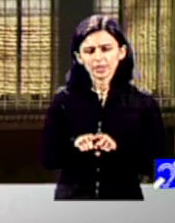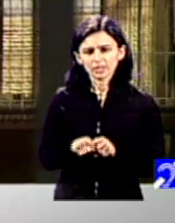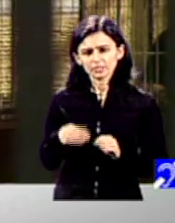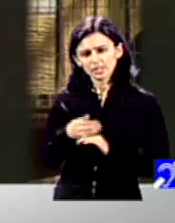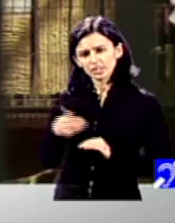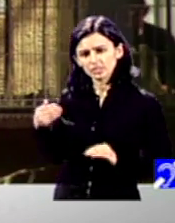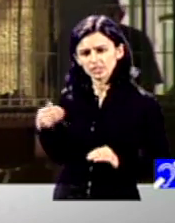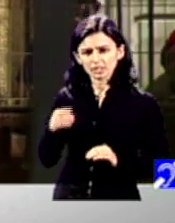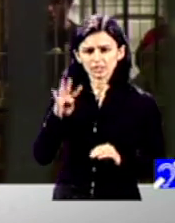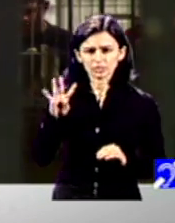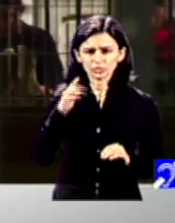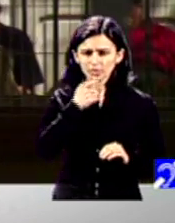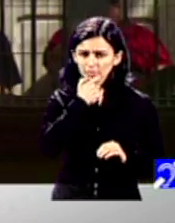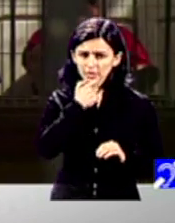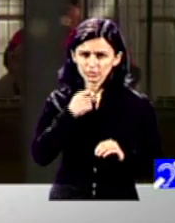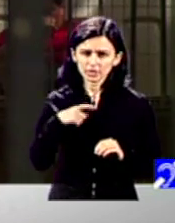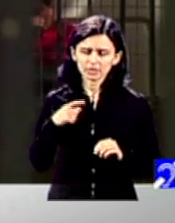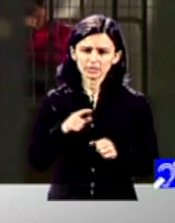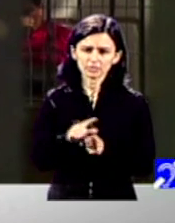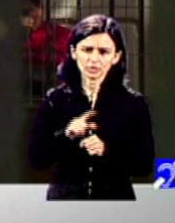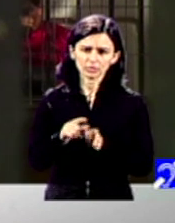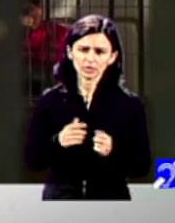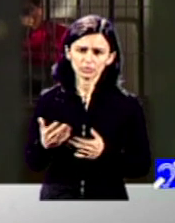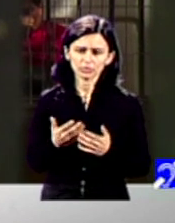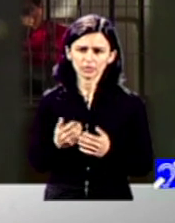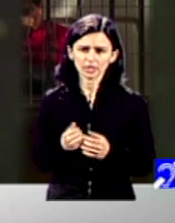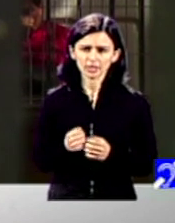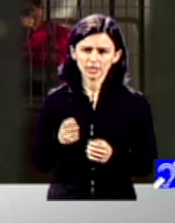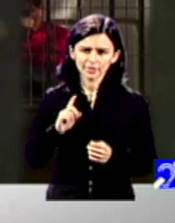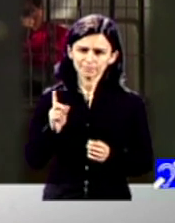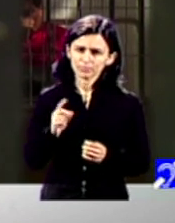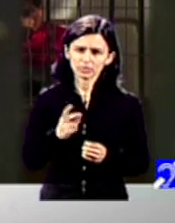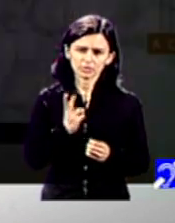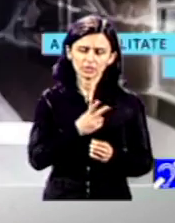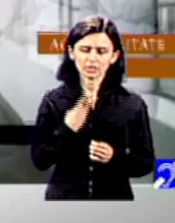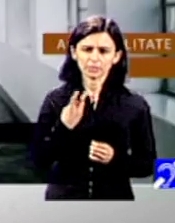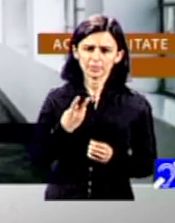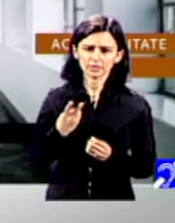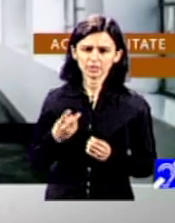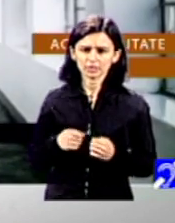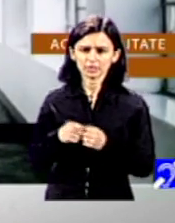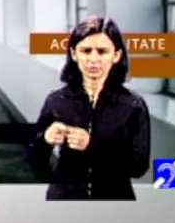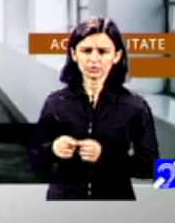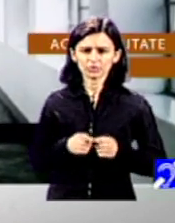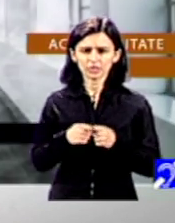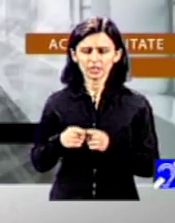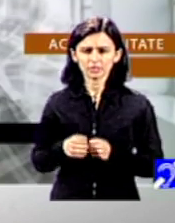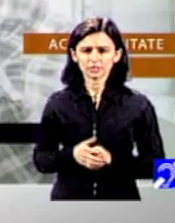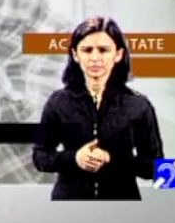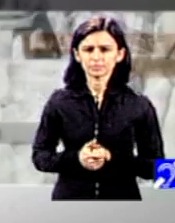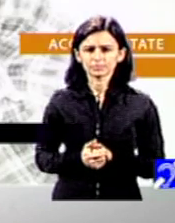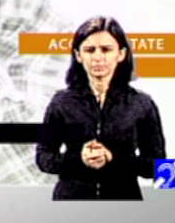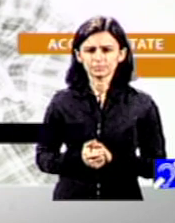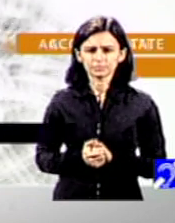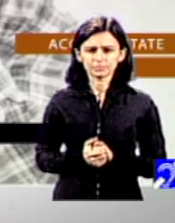cu patru ani, este într-adevăr un lucru care nu ne face cinste ca societate. Aici nu discut, nu există, nu vreau să politizez în niciun